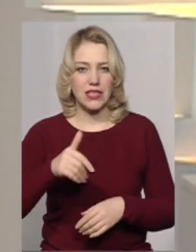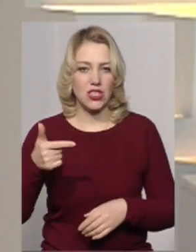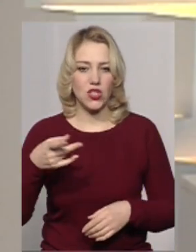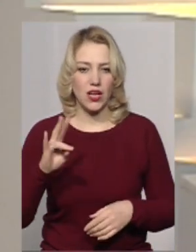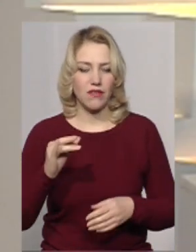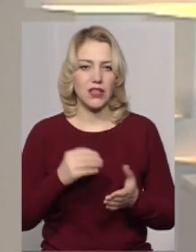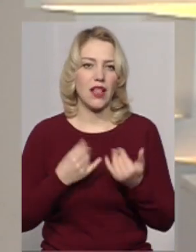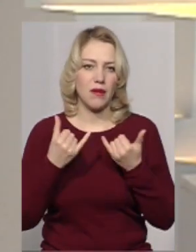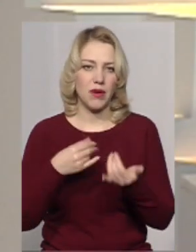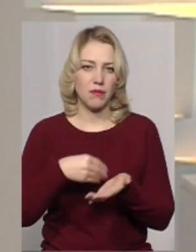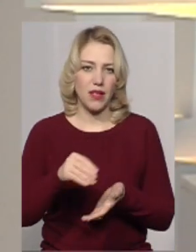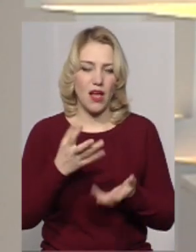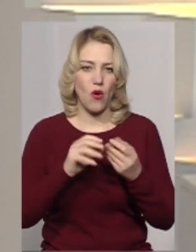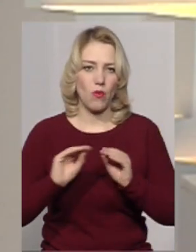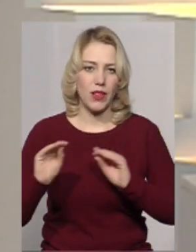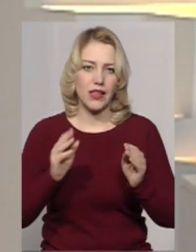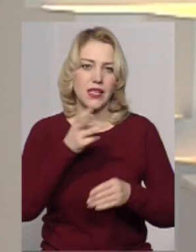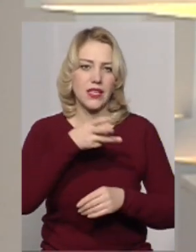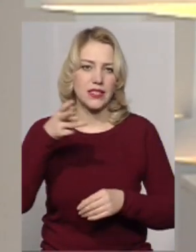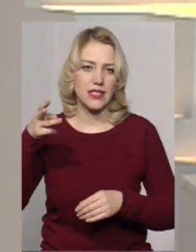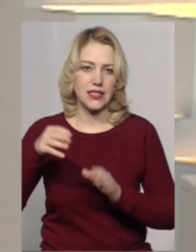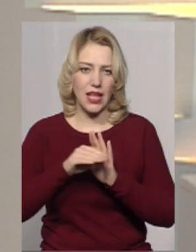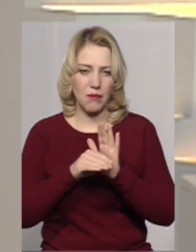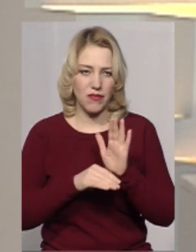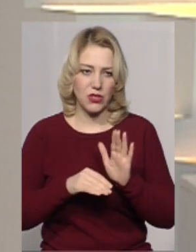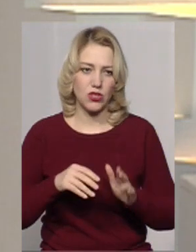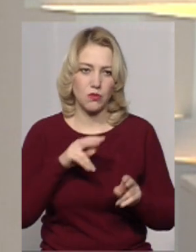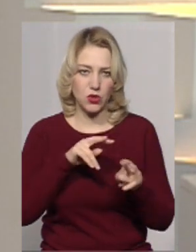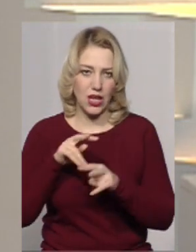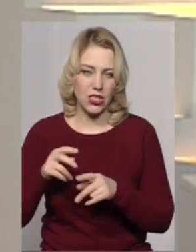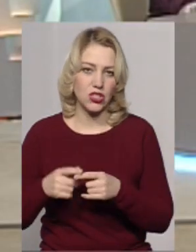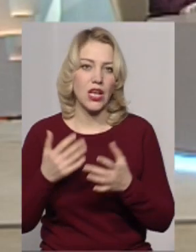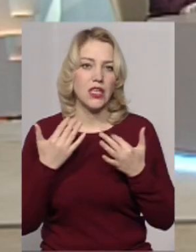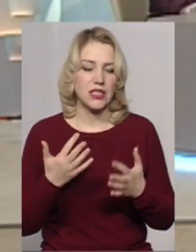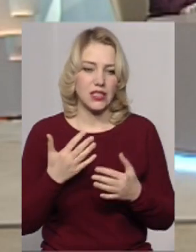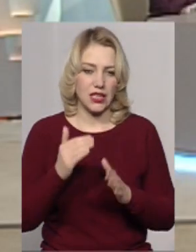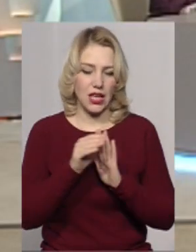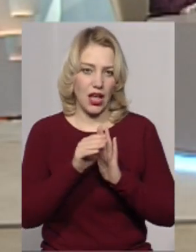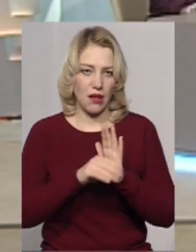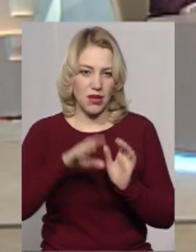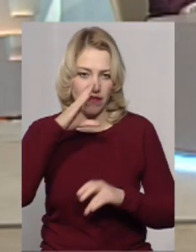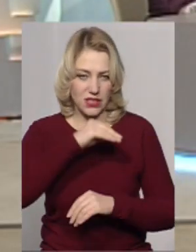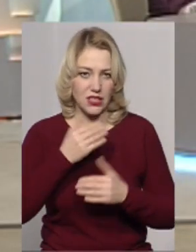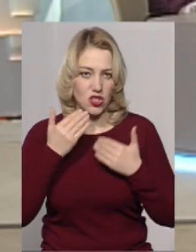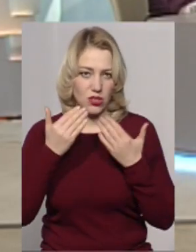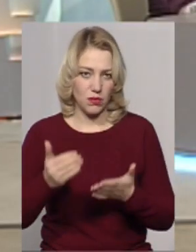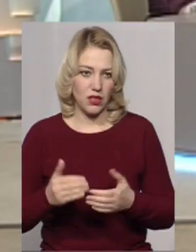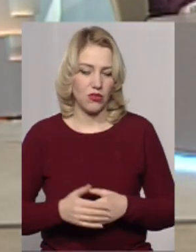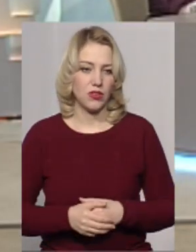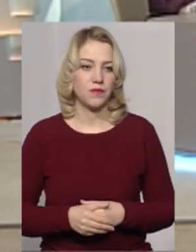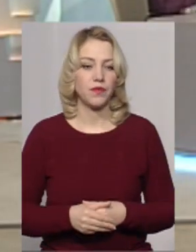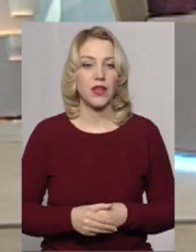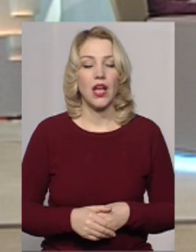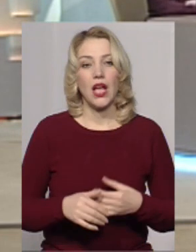обладнання системи відеоспостереження. Пані Валентино, це наскільки камер вистачить? Ну, скільки їх додасться ще в місці?